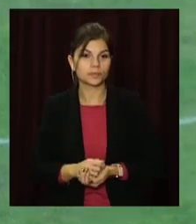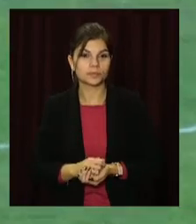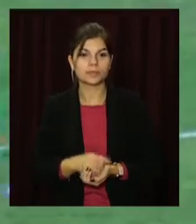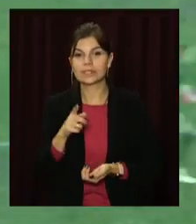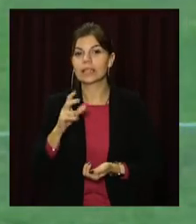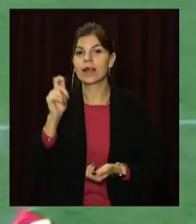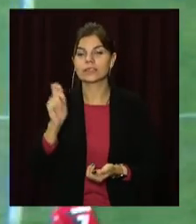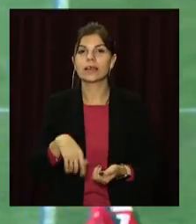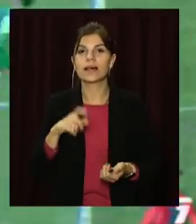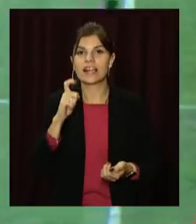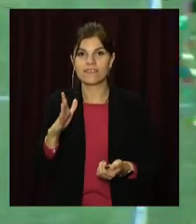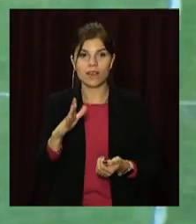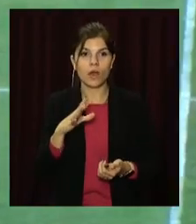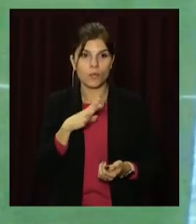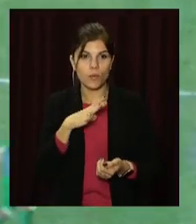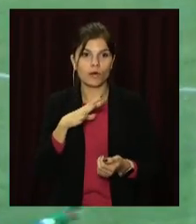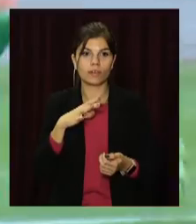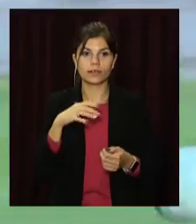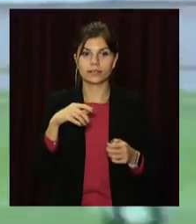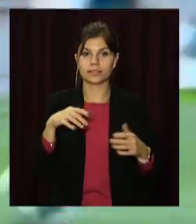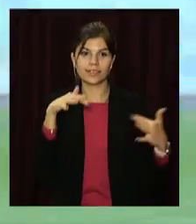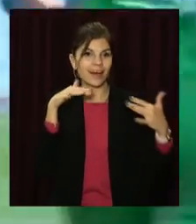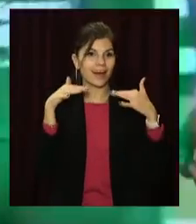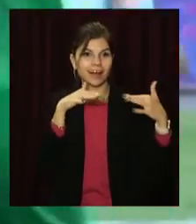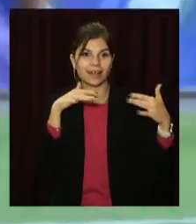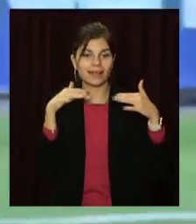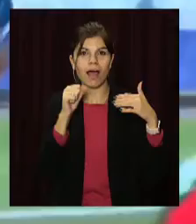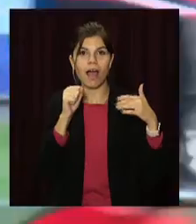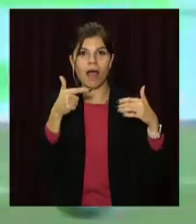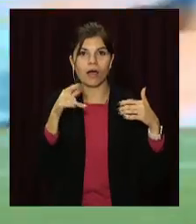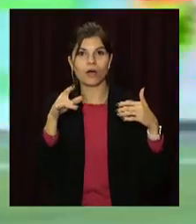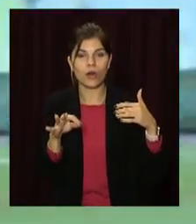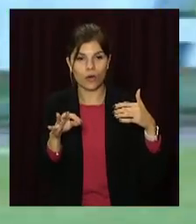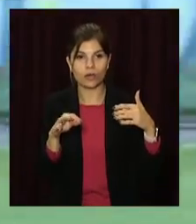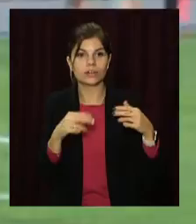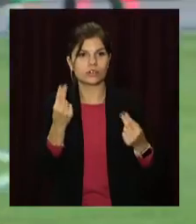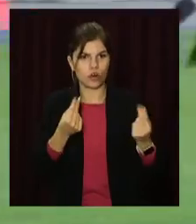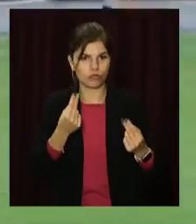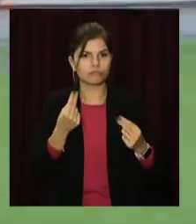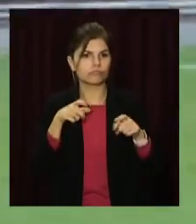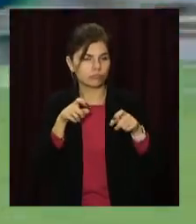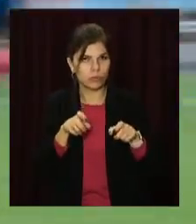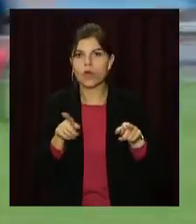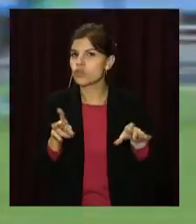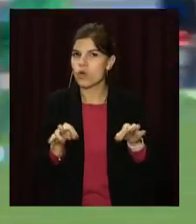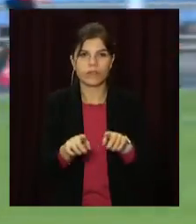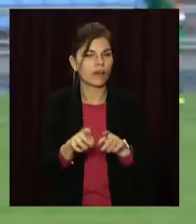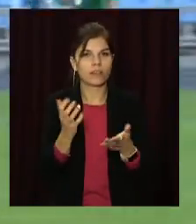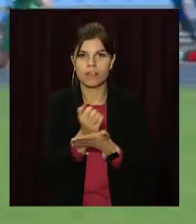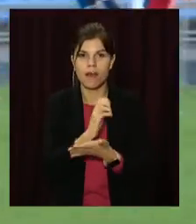Стартові хвилини матчу були за господарями. Футболісти ВПК «Агро» володіли ігровою ініціативою, але так і не змогли